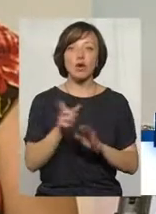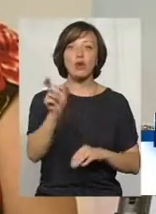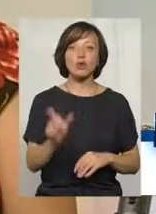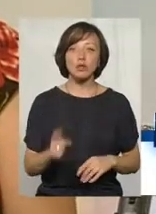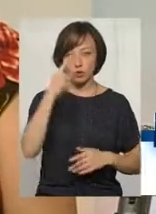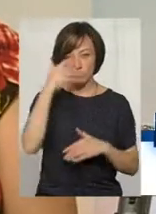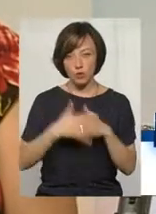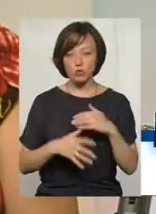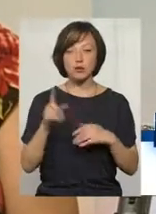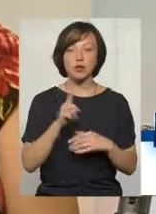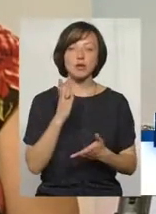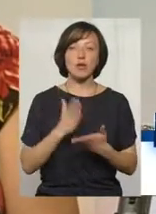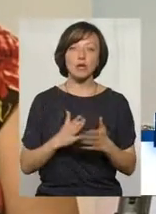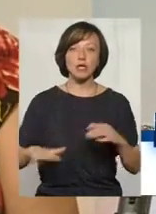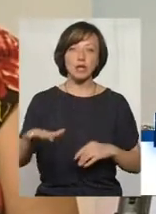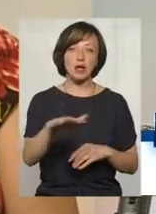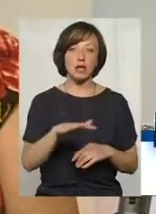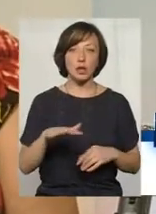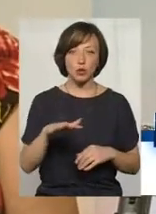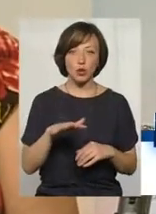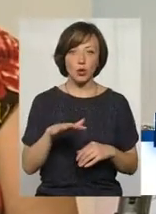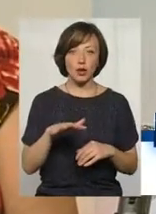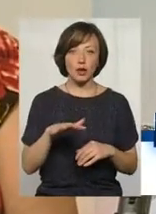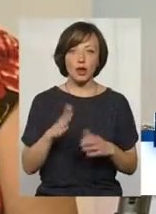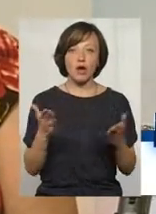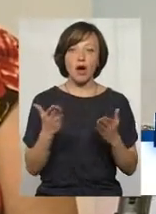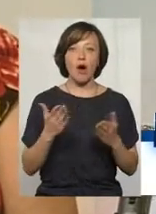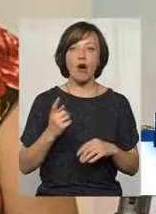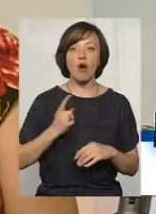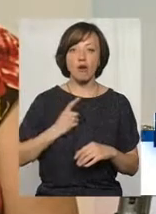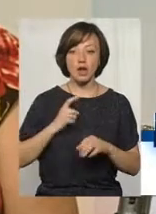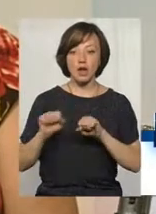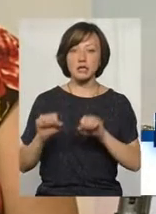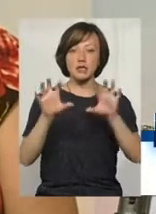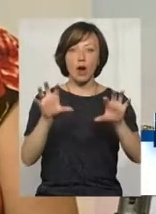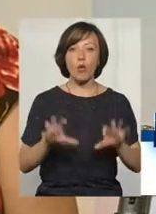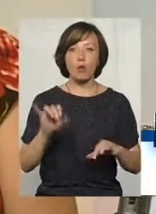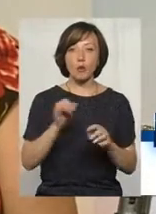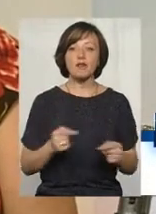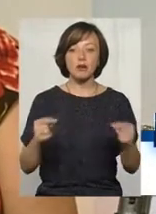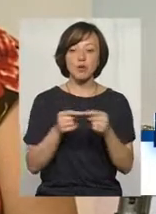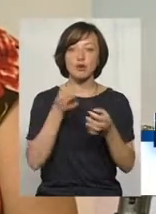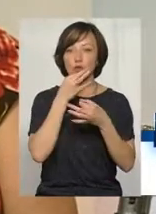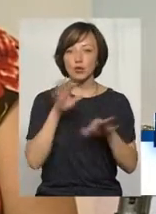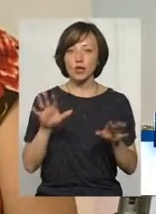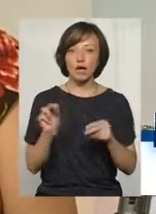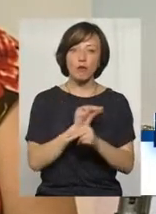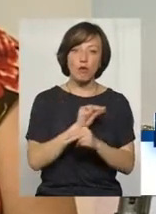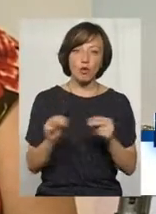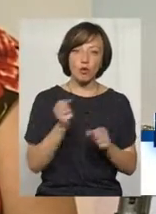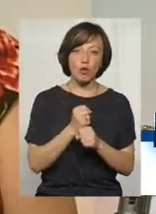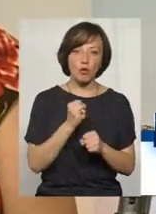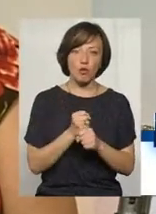усвідомлює, що він знаходиться на території, яка охороняється законом, і відповідно будь-які ремонтні